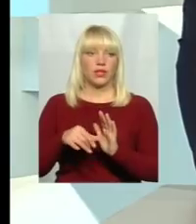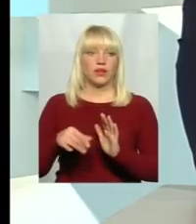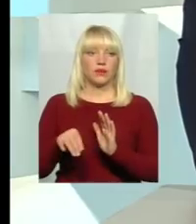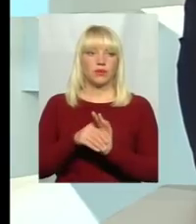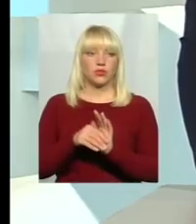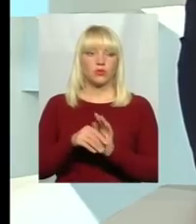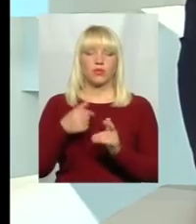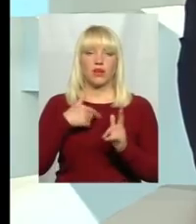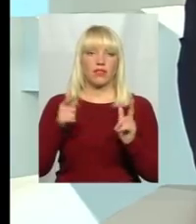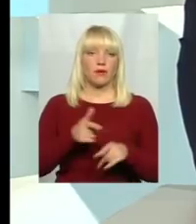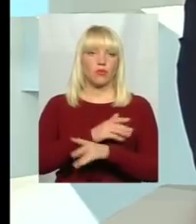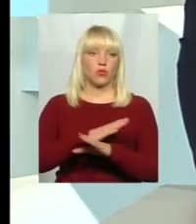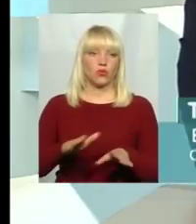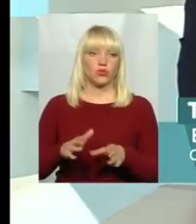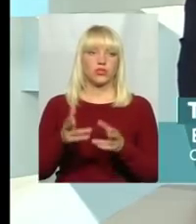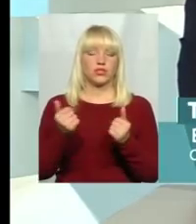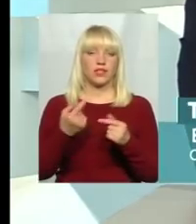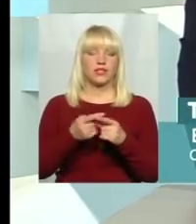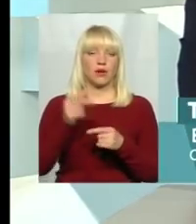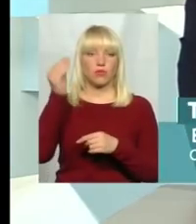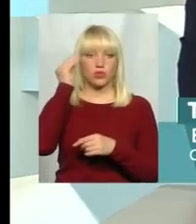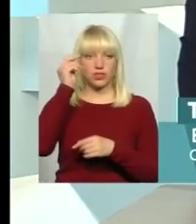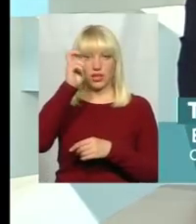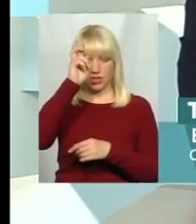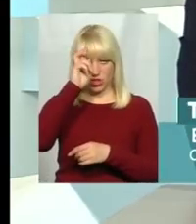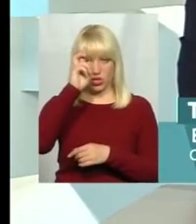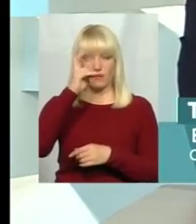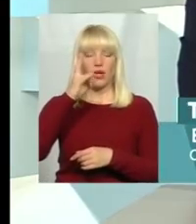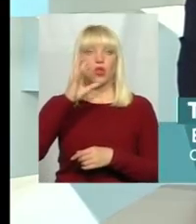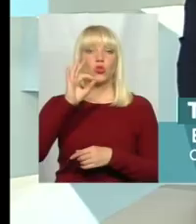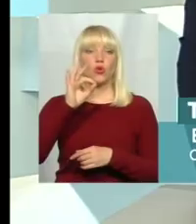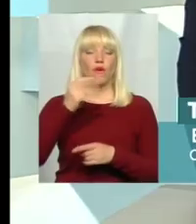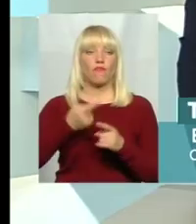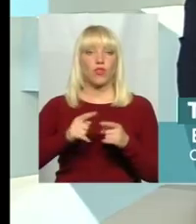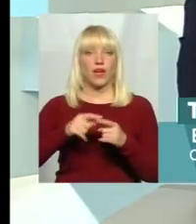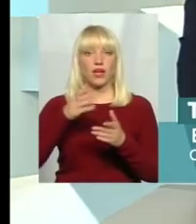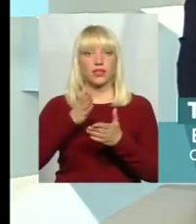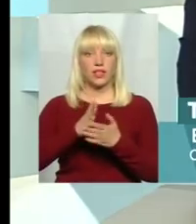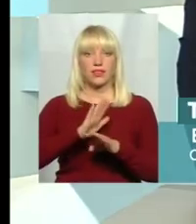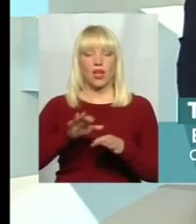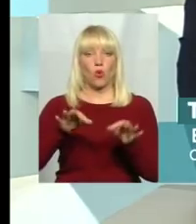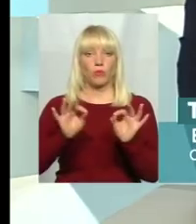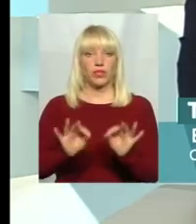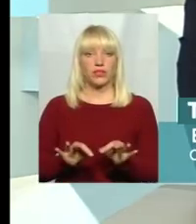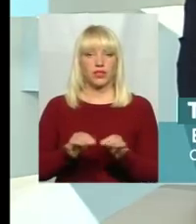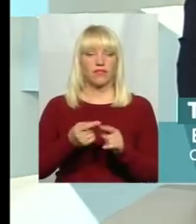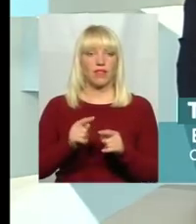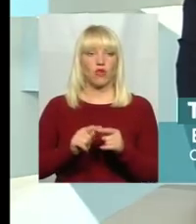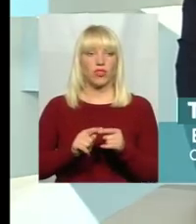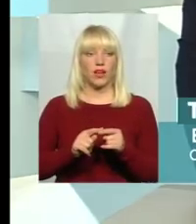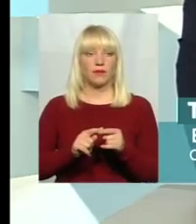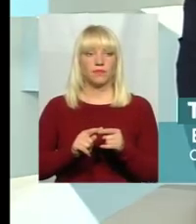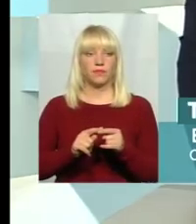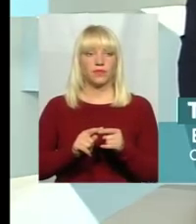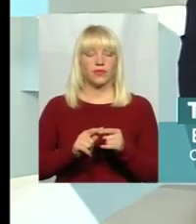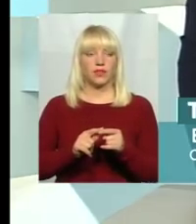не погоджуюсь, це була... Ну, це позиція держави, але вона є необ'єктивна, вона є спідтекцією.